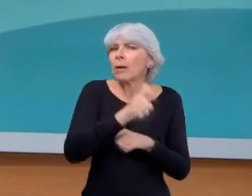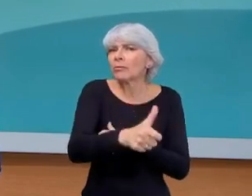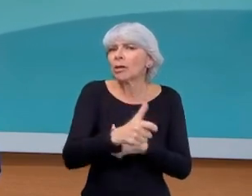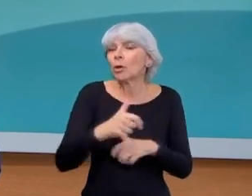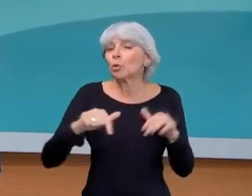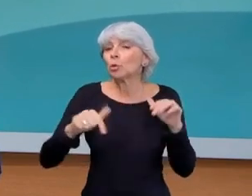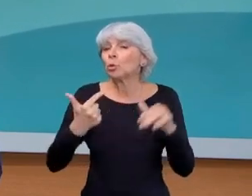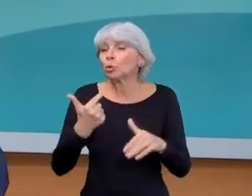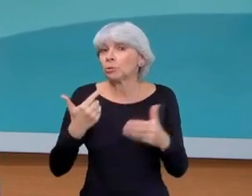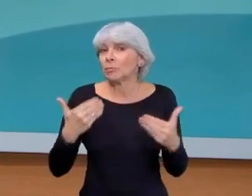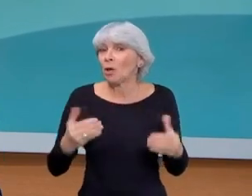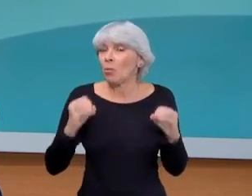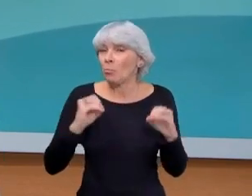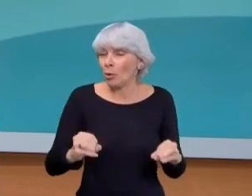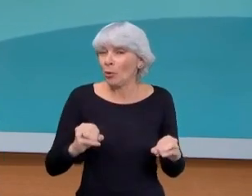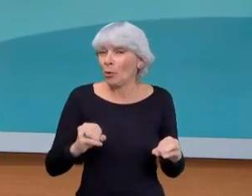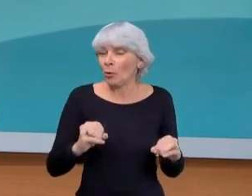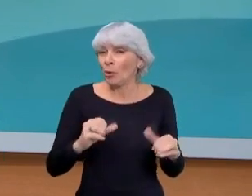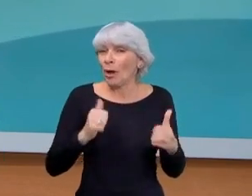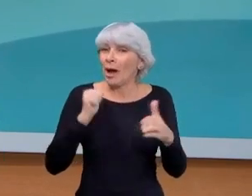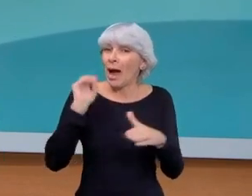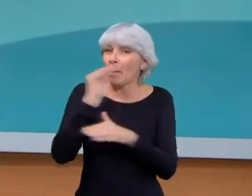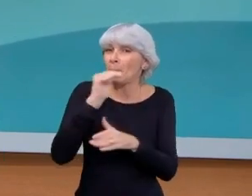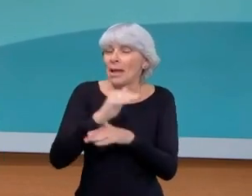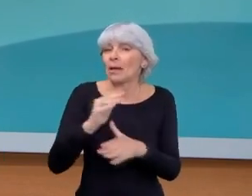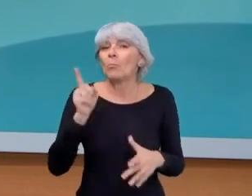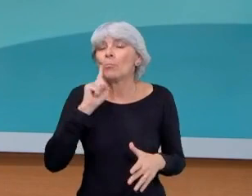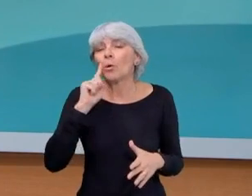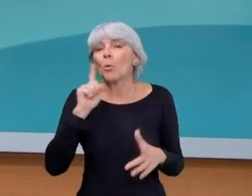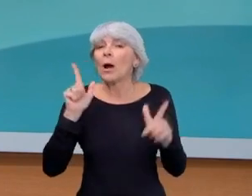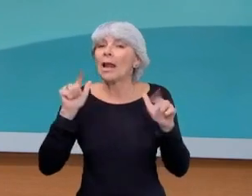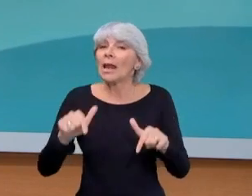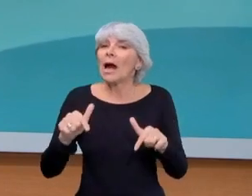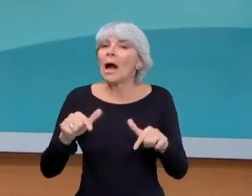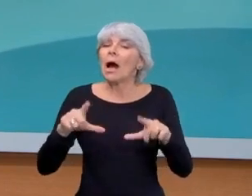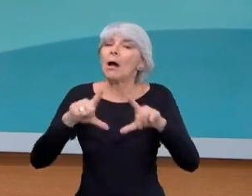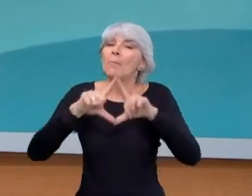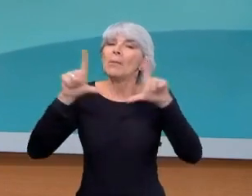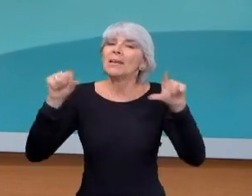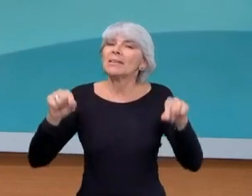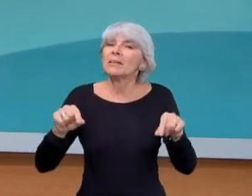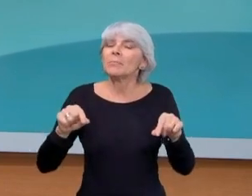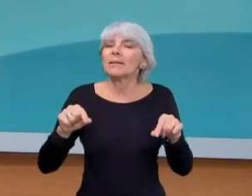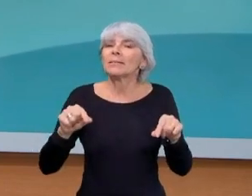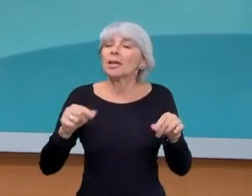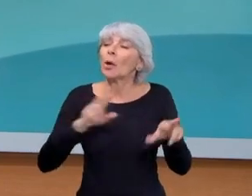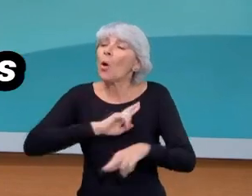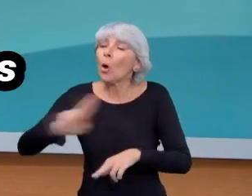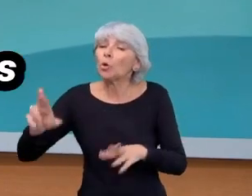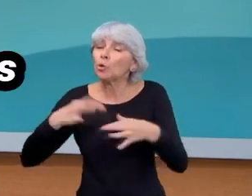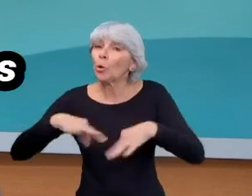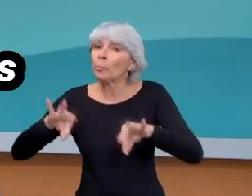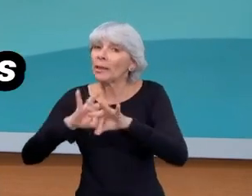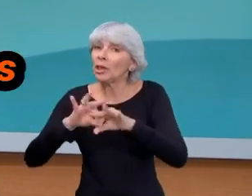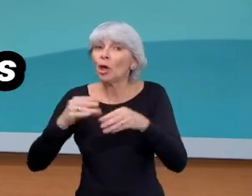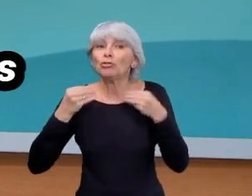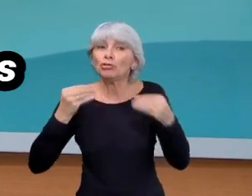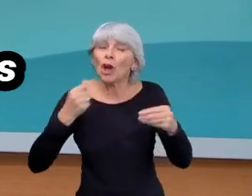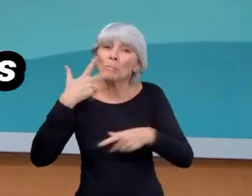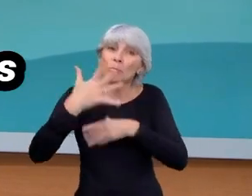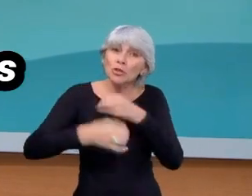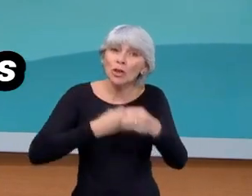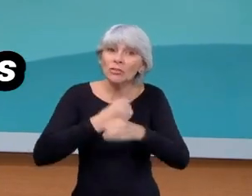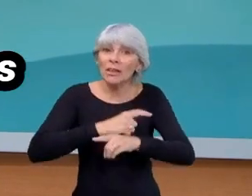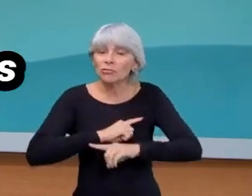lieu de douze, aujourd'hui. Parce que quand vous avez un laissé-passer consulaire, il est forcément temporaire. Ce n pas un laissé-passer consulaire. On vous donne pour des années.